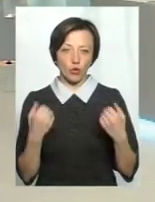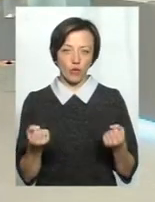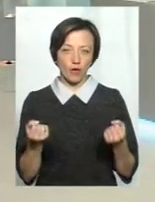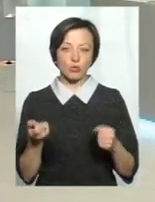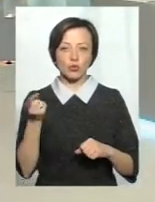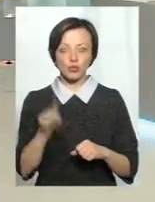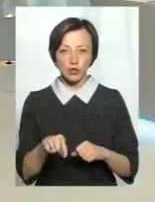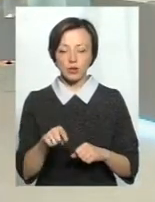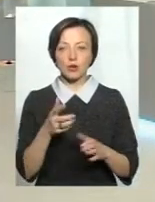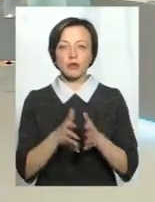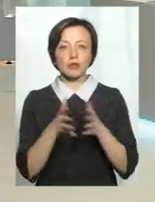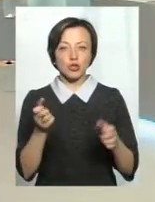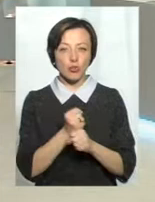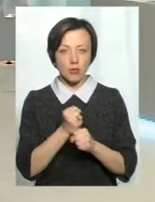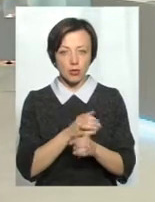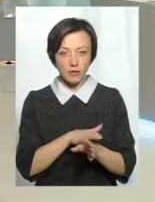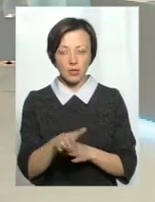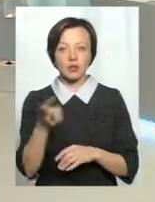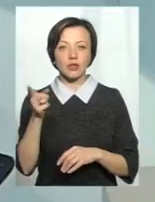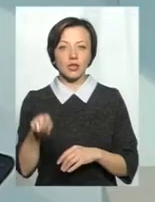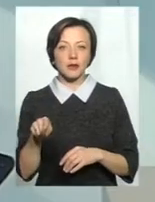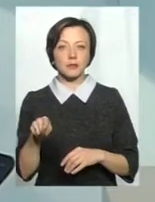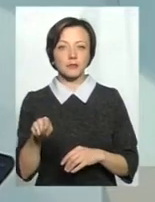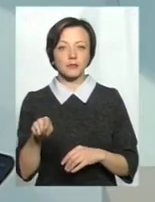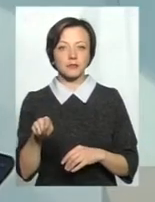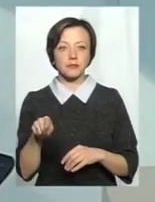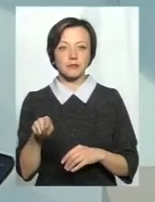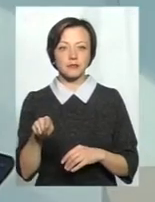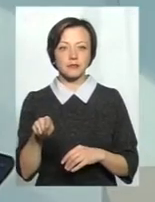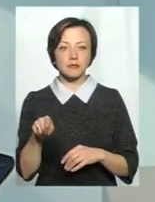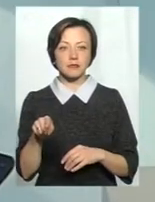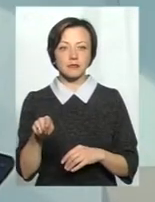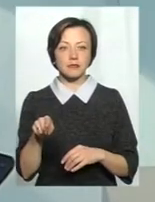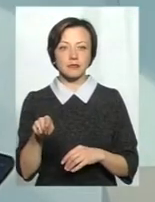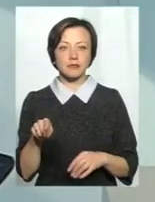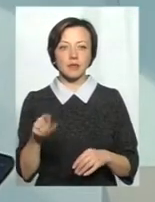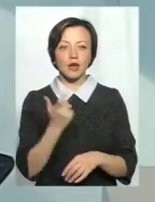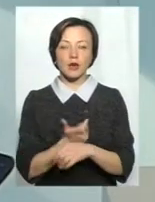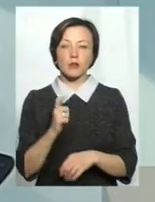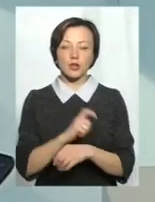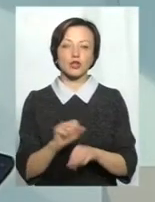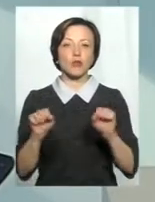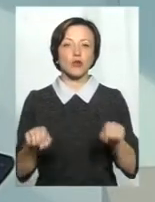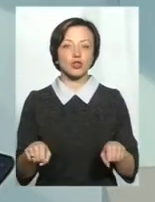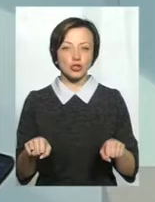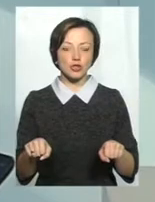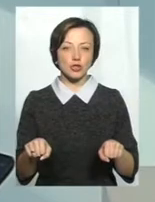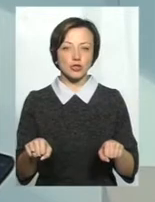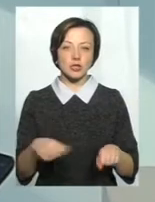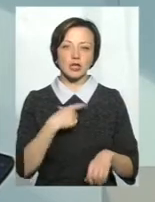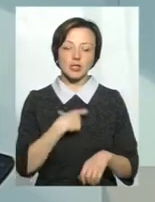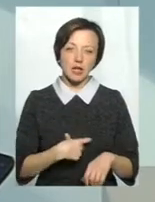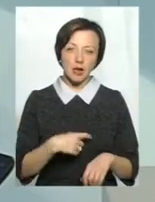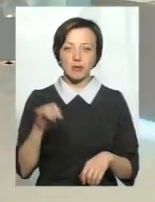Тому що ти тоді більше роботи зробиш, ти тоді більше можеш і для